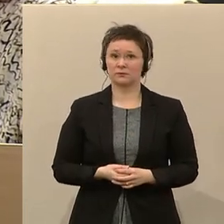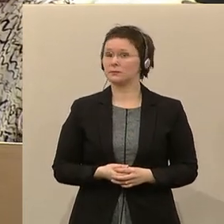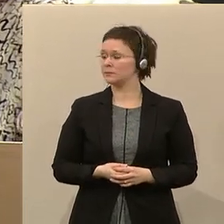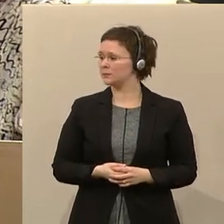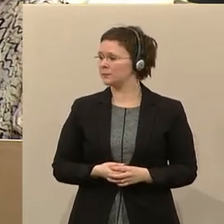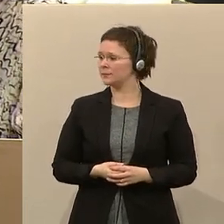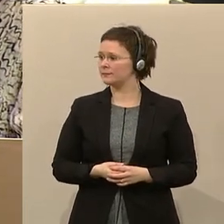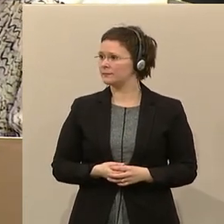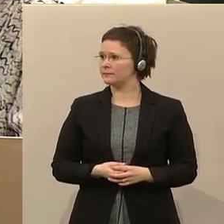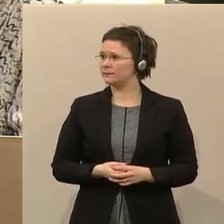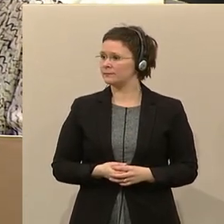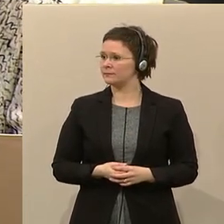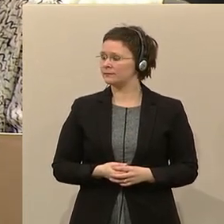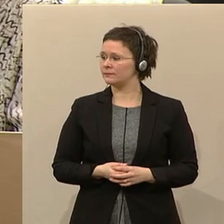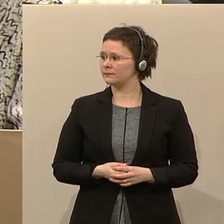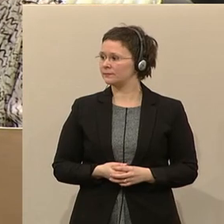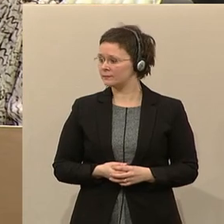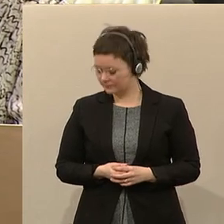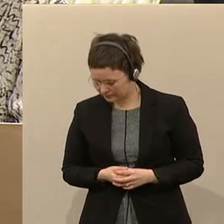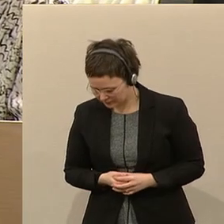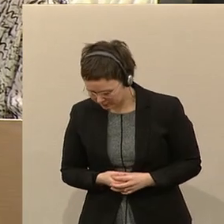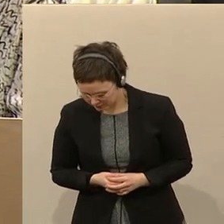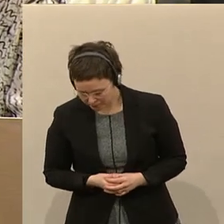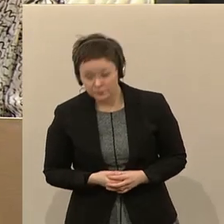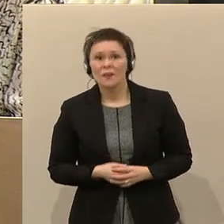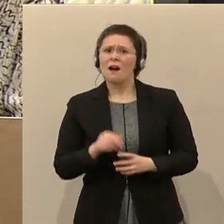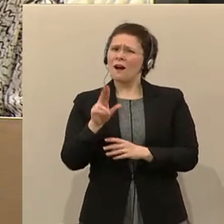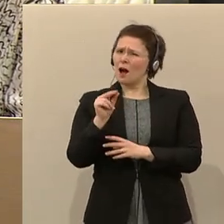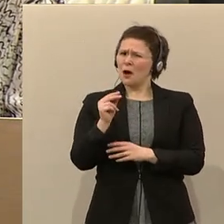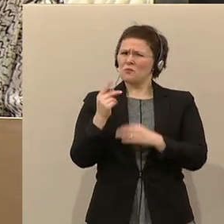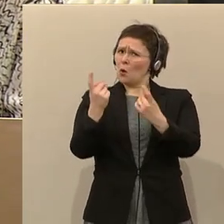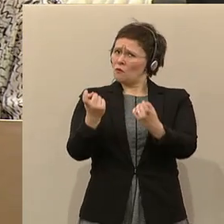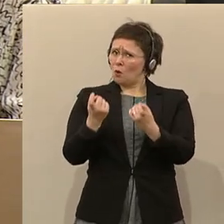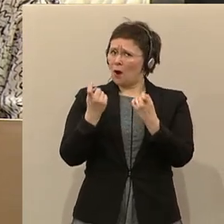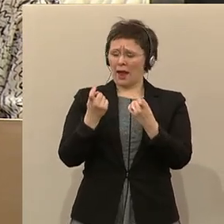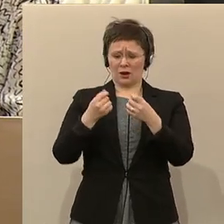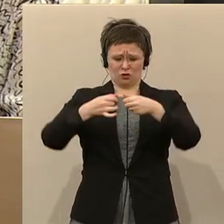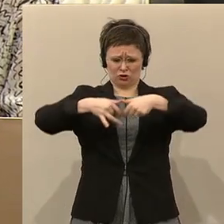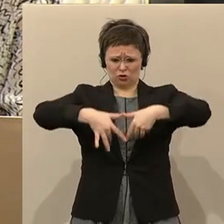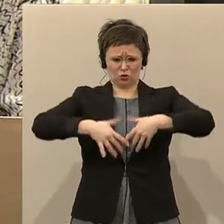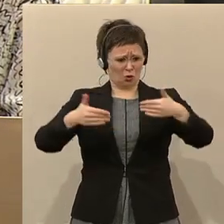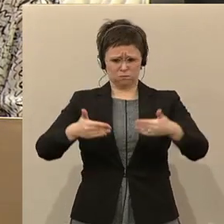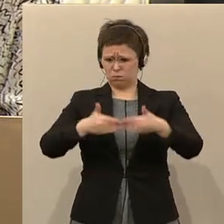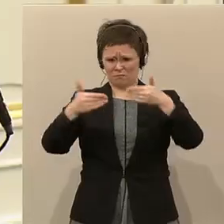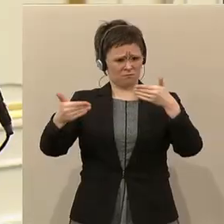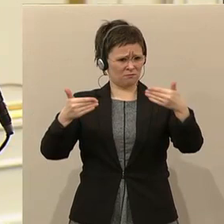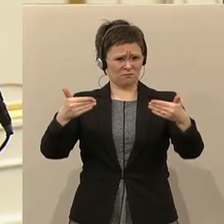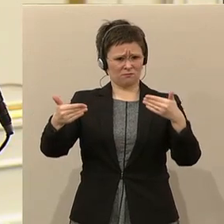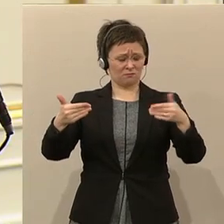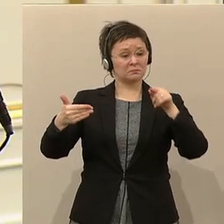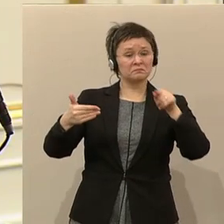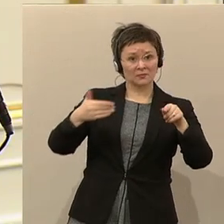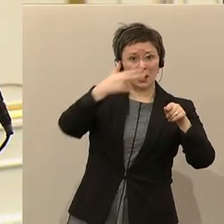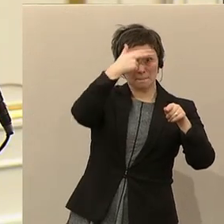Aber woher kommt der strukturelle Gap? Da gibt es Menschen, die sehen einen Zusammenhang mit dem über 1,3